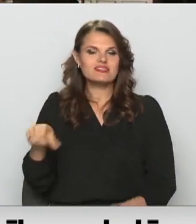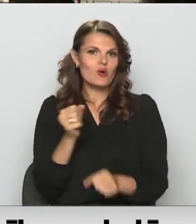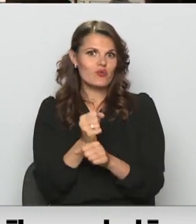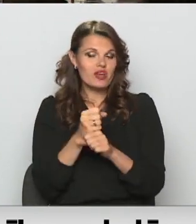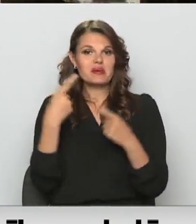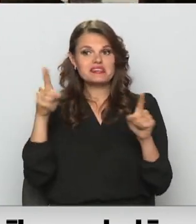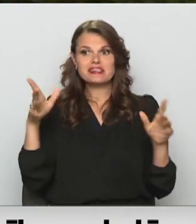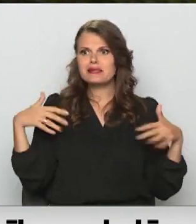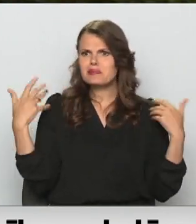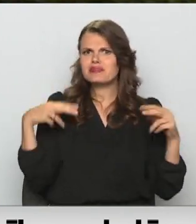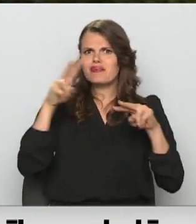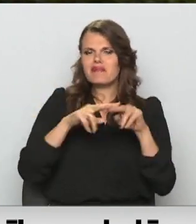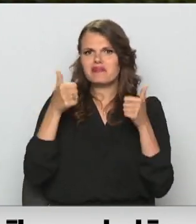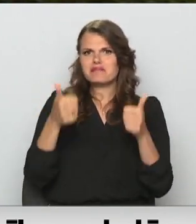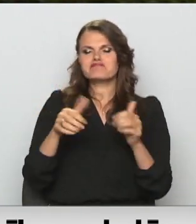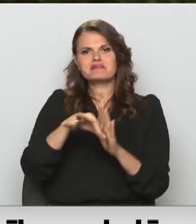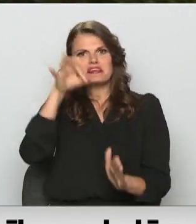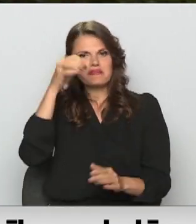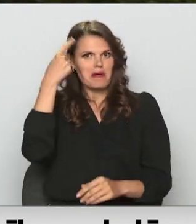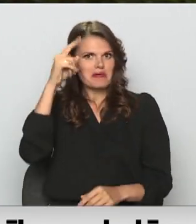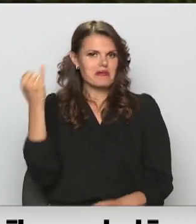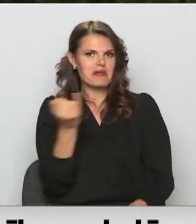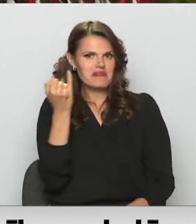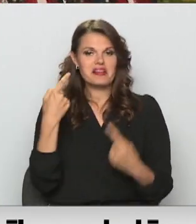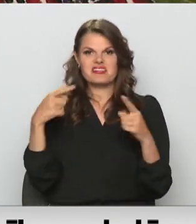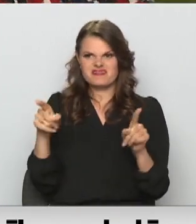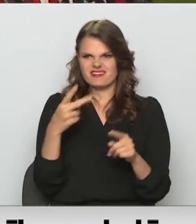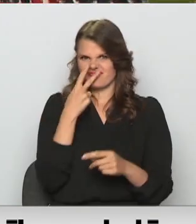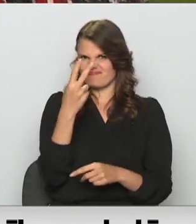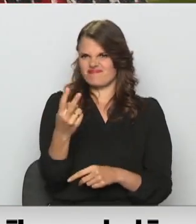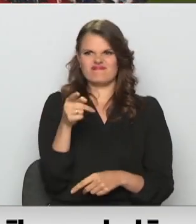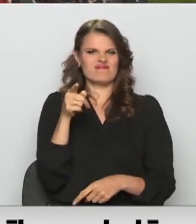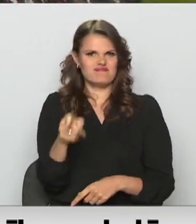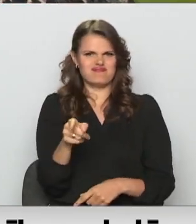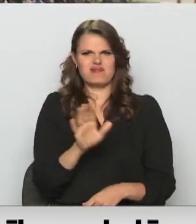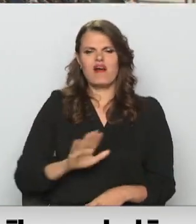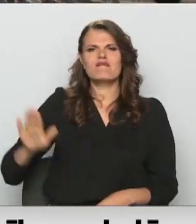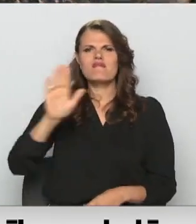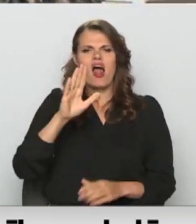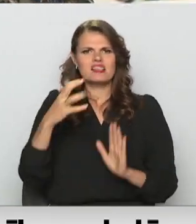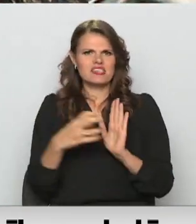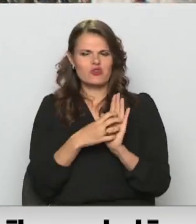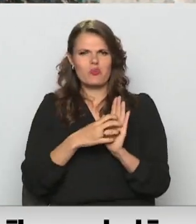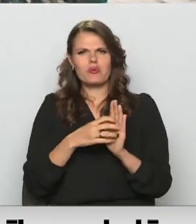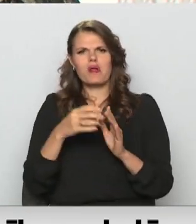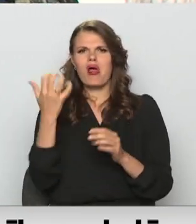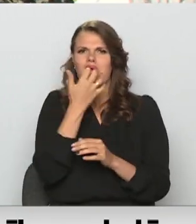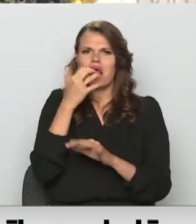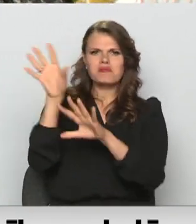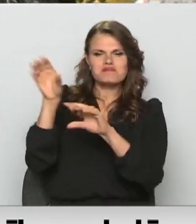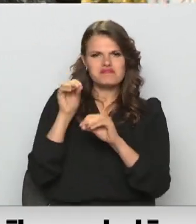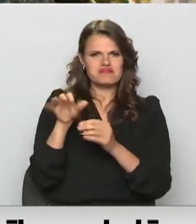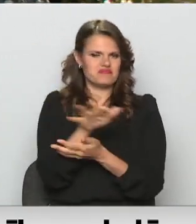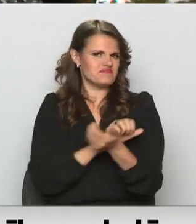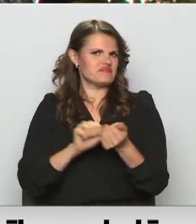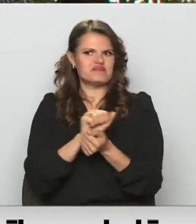viena priecājas gan par vietas izvēle, gan autoru izdomu, citi mākslasnieks apsūdz nacionālās identitātes, rietumu, kultūras un kristīgo vērtību